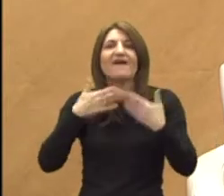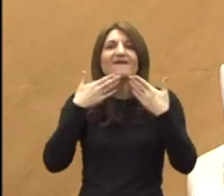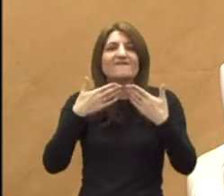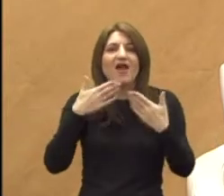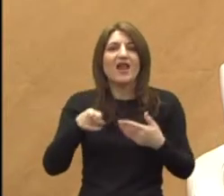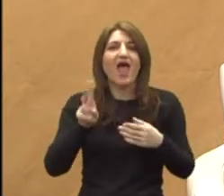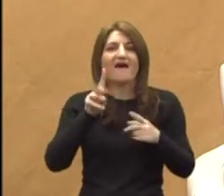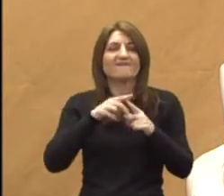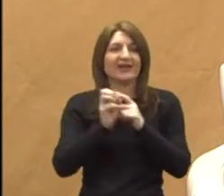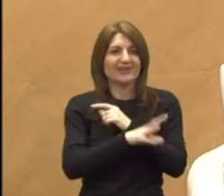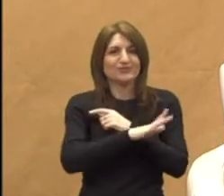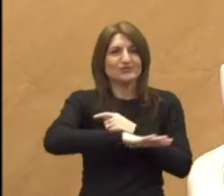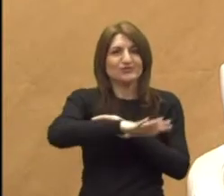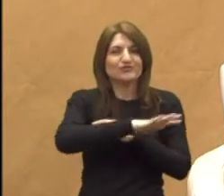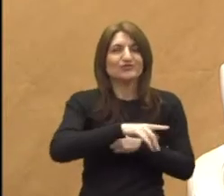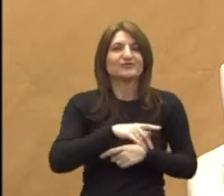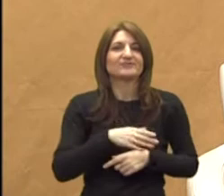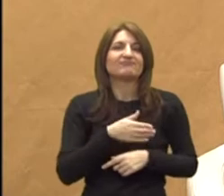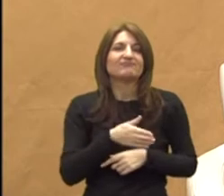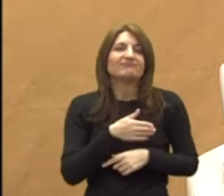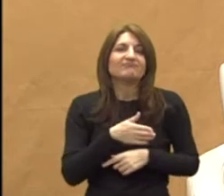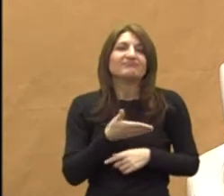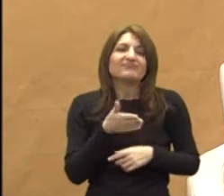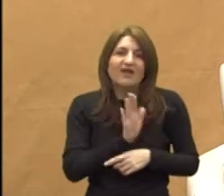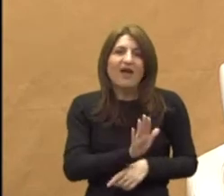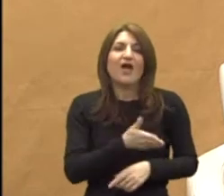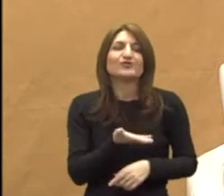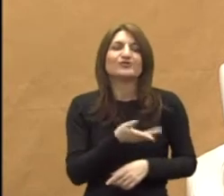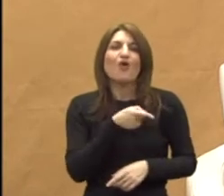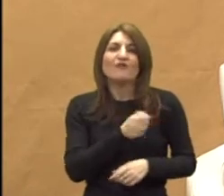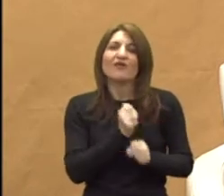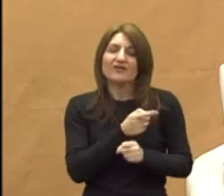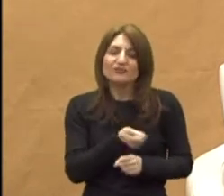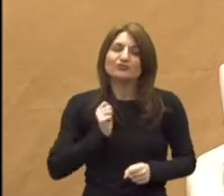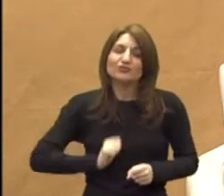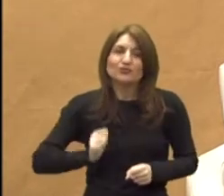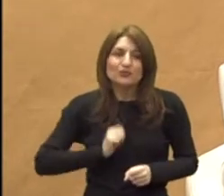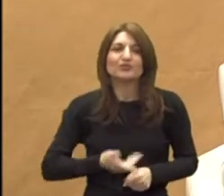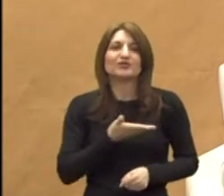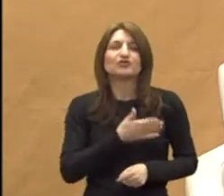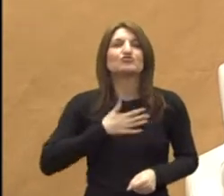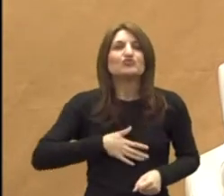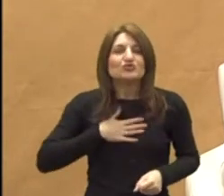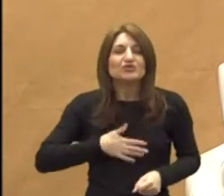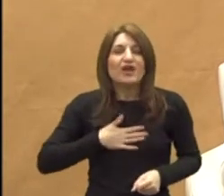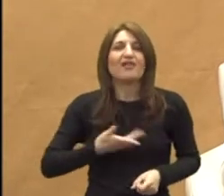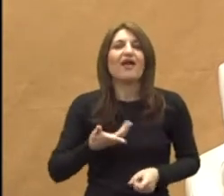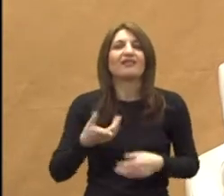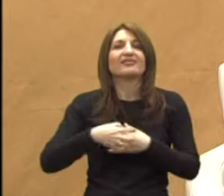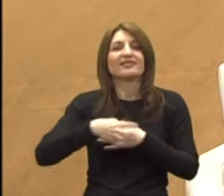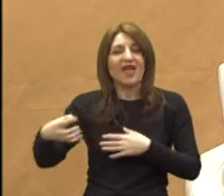cijelom vrtiću na ovome što oni pružaju i trudu i želji da